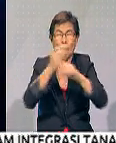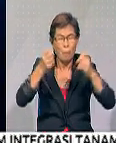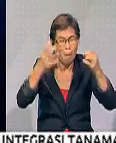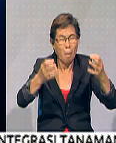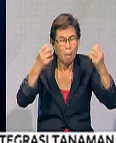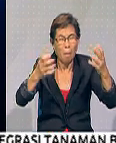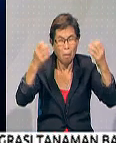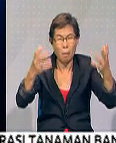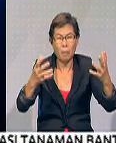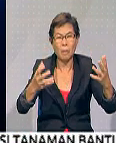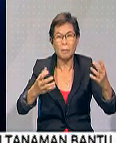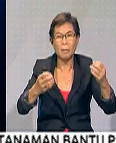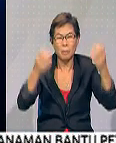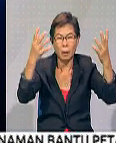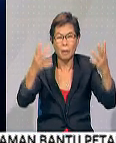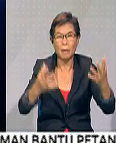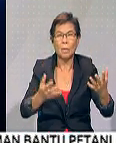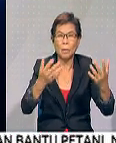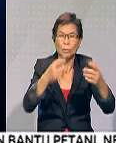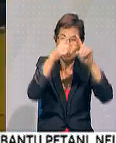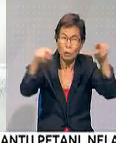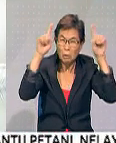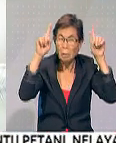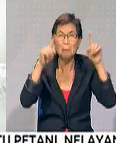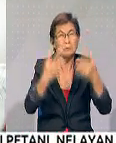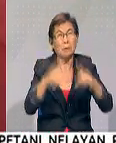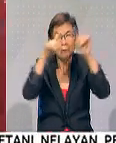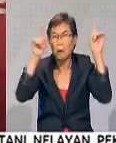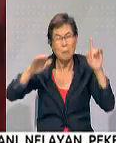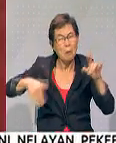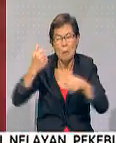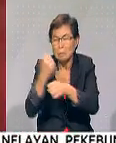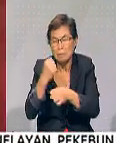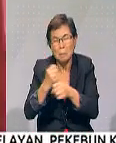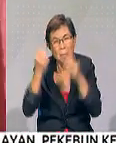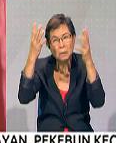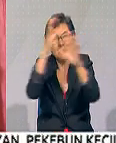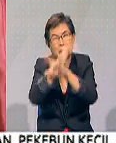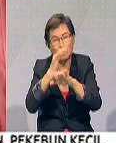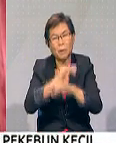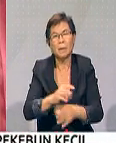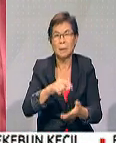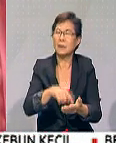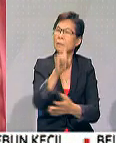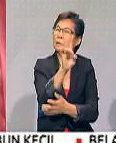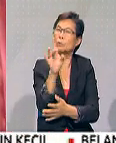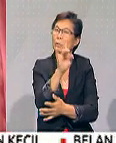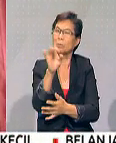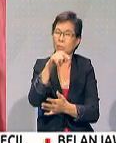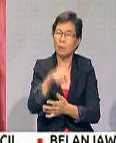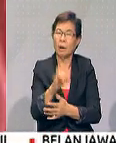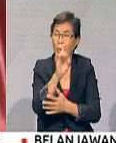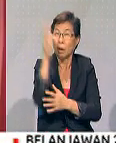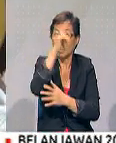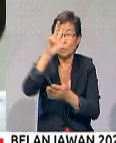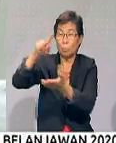mereka yang sudah bergraduate dan belum lagi mendapat kerja. Jadi inilah satu-satunya bagaimana